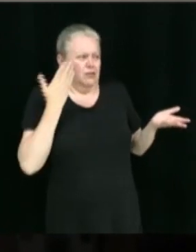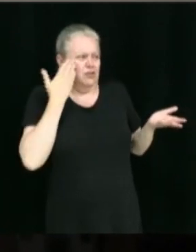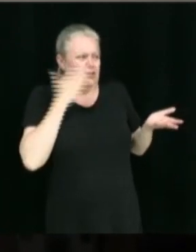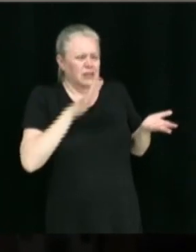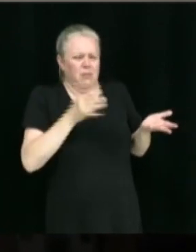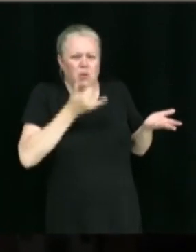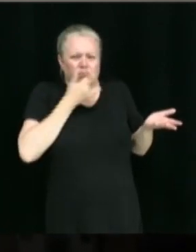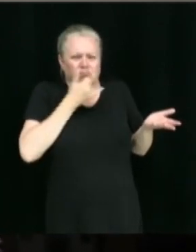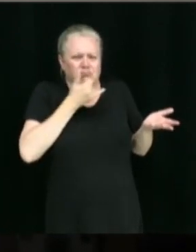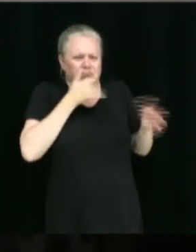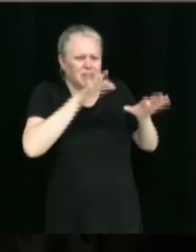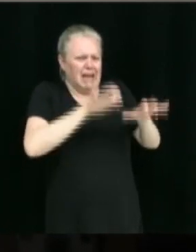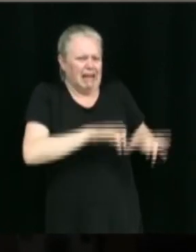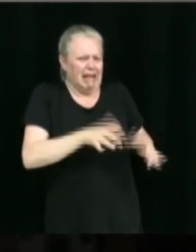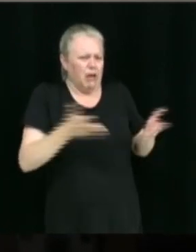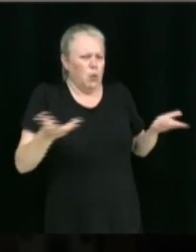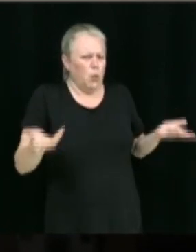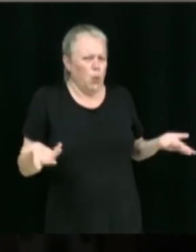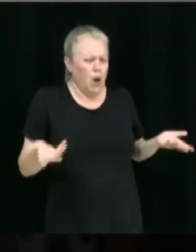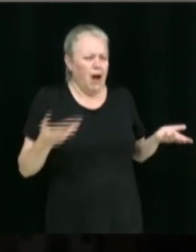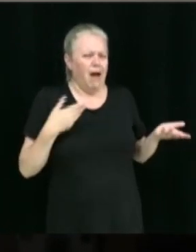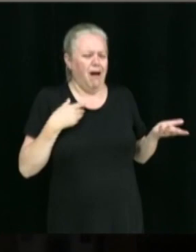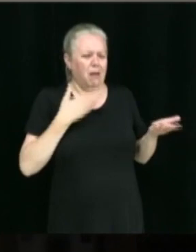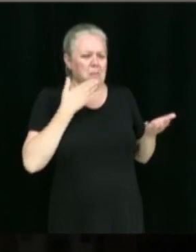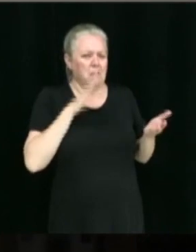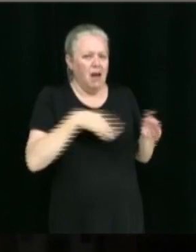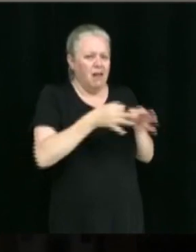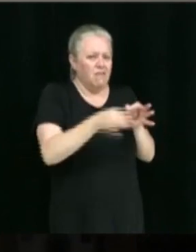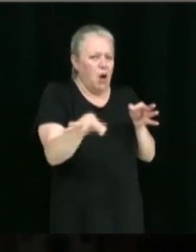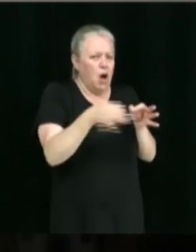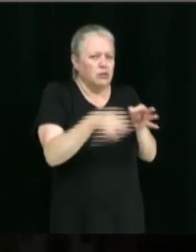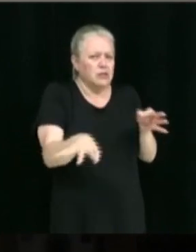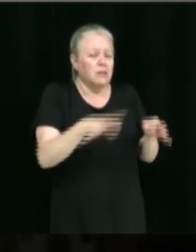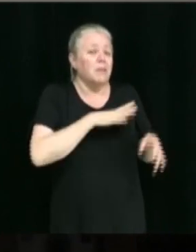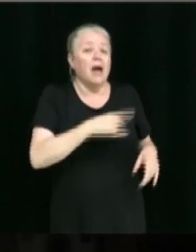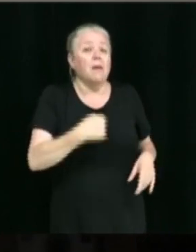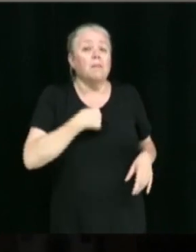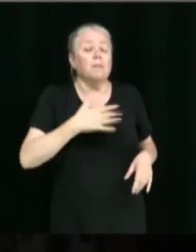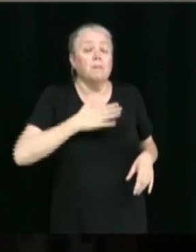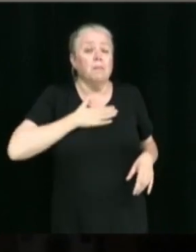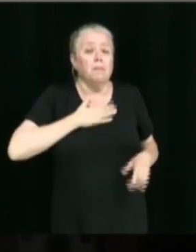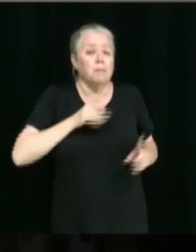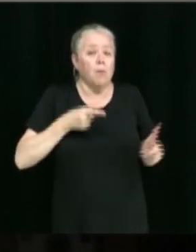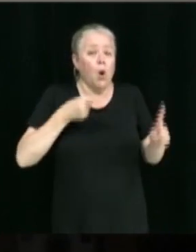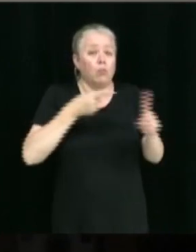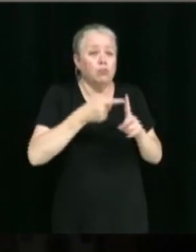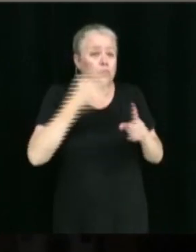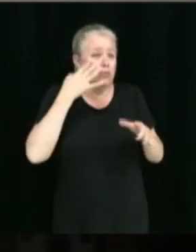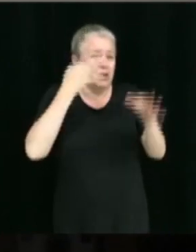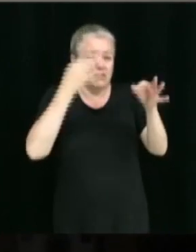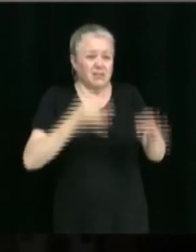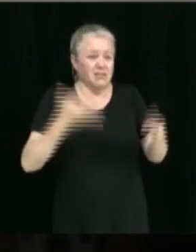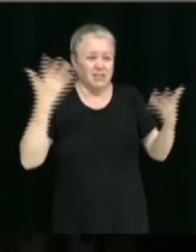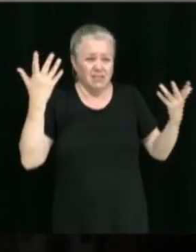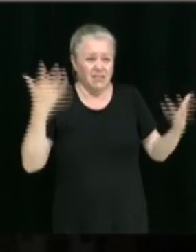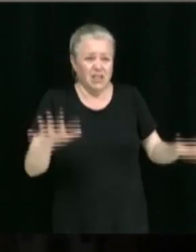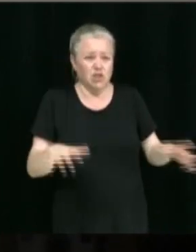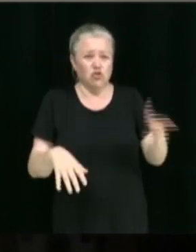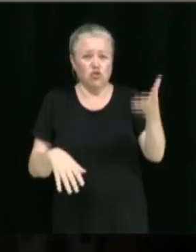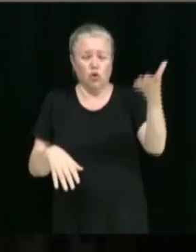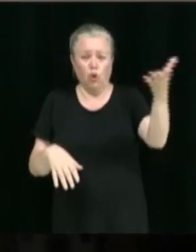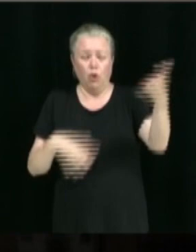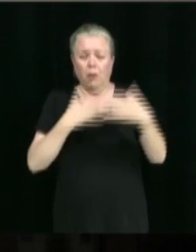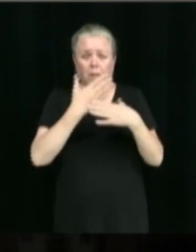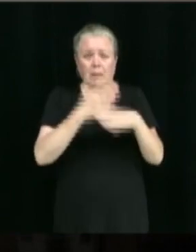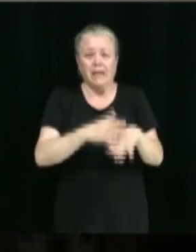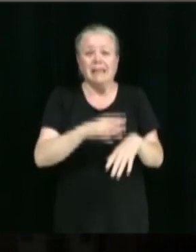ou que j'aurais dû écrire de différent, mais dans le fond, mon vie à moi, la résolution est déjà presque prête.'est à vous